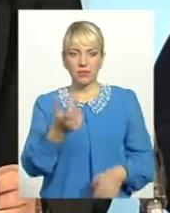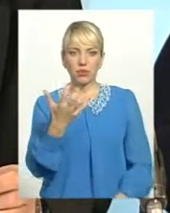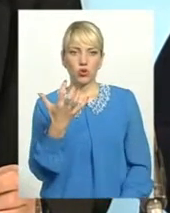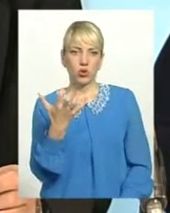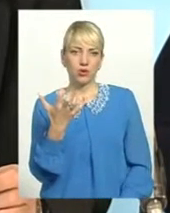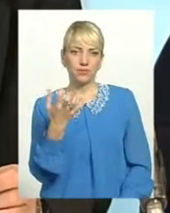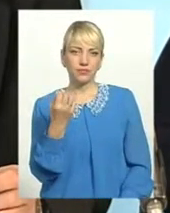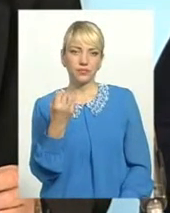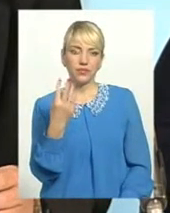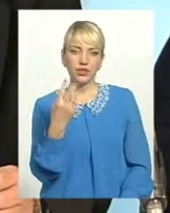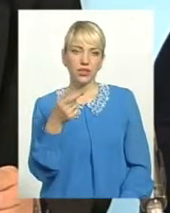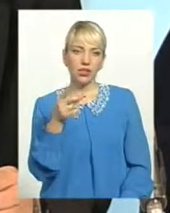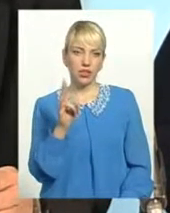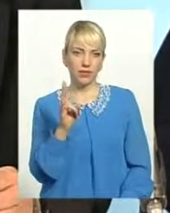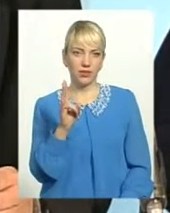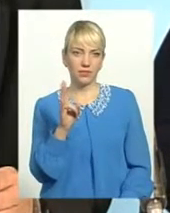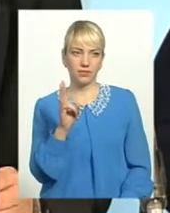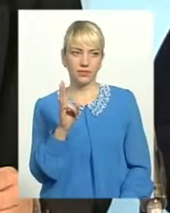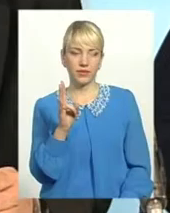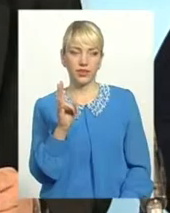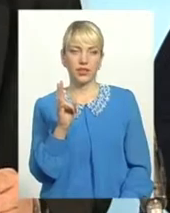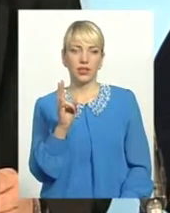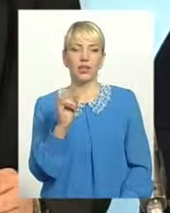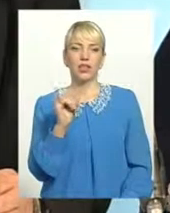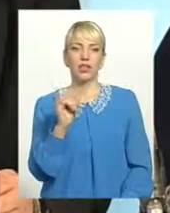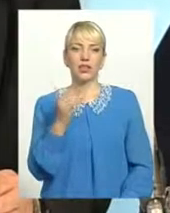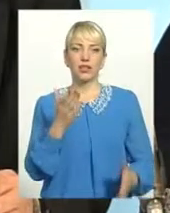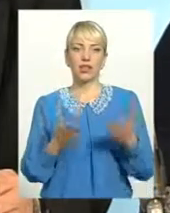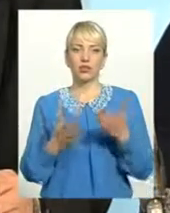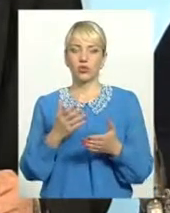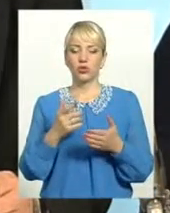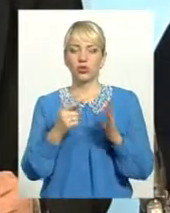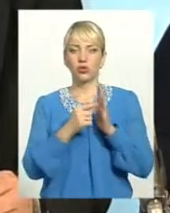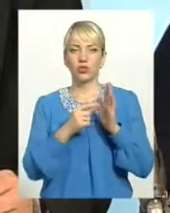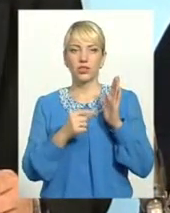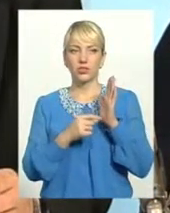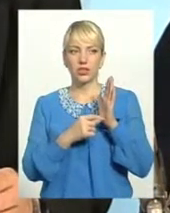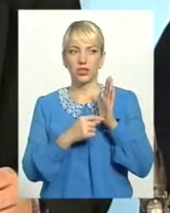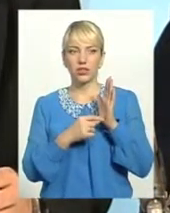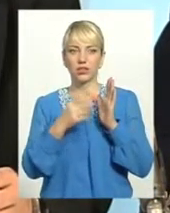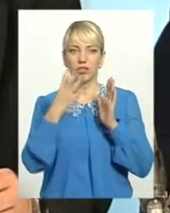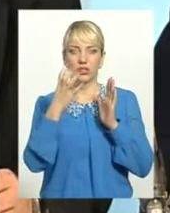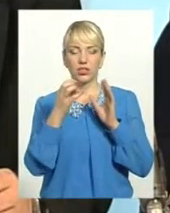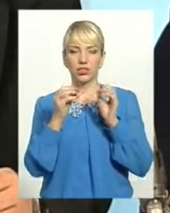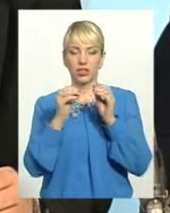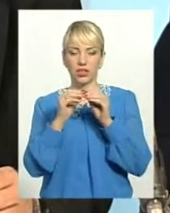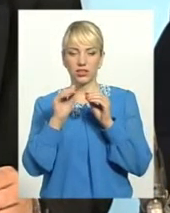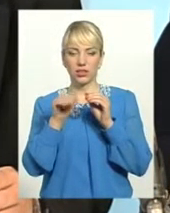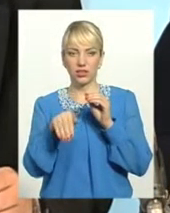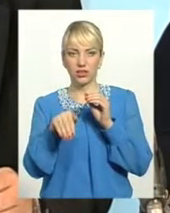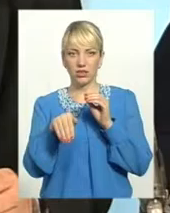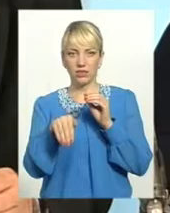1513 гривень. І якщо взяти, розділити от 410 тисяч